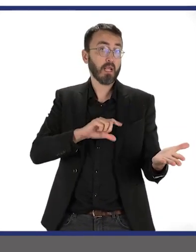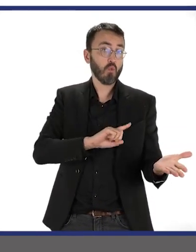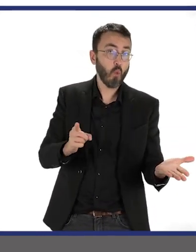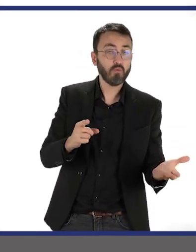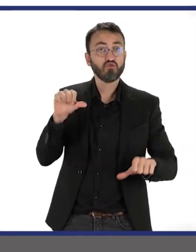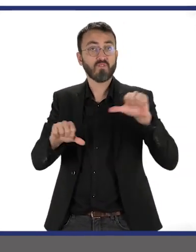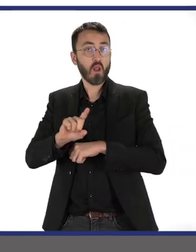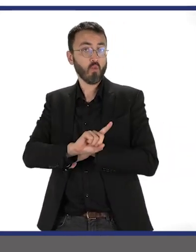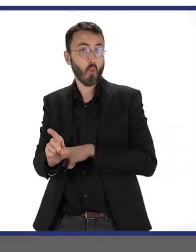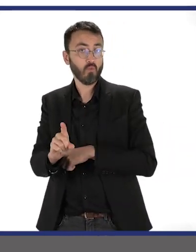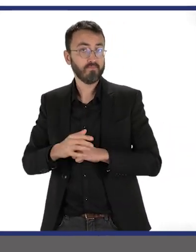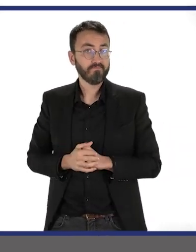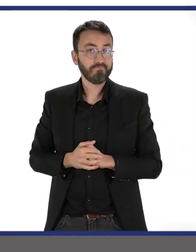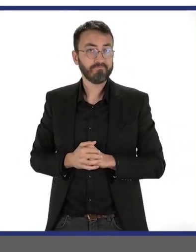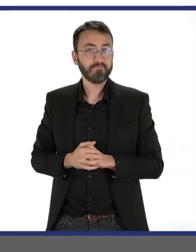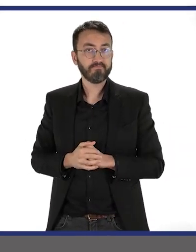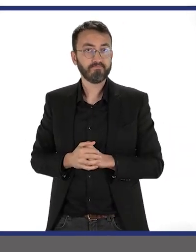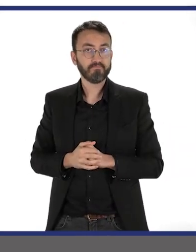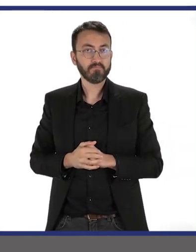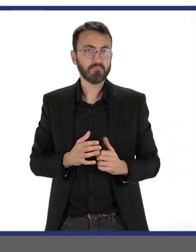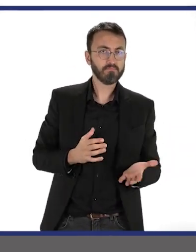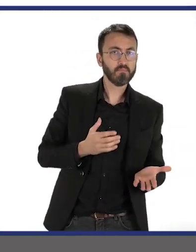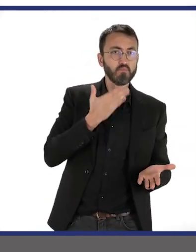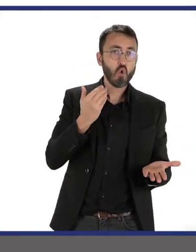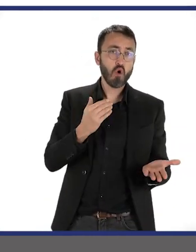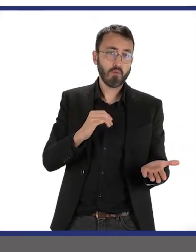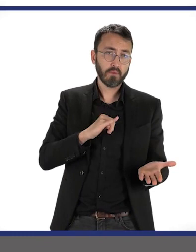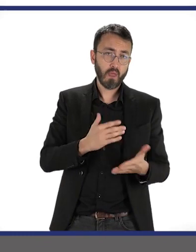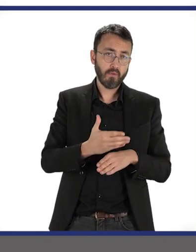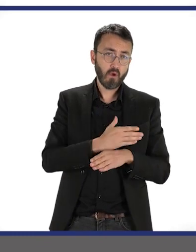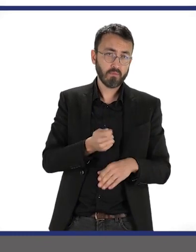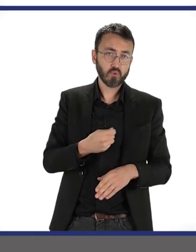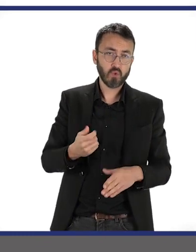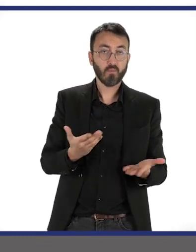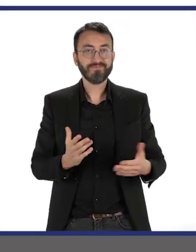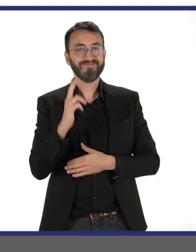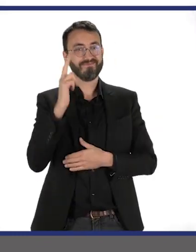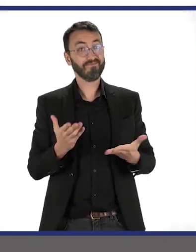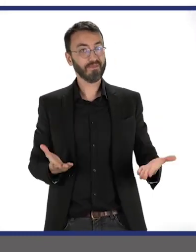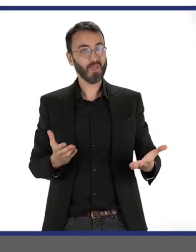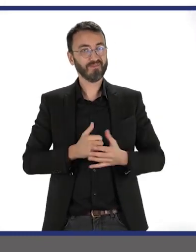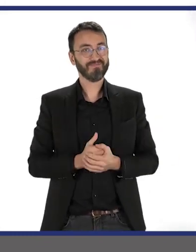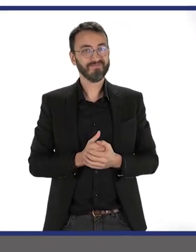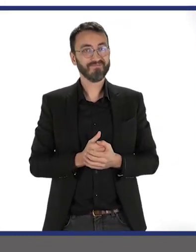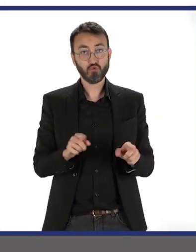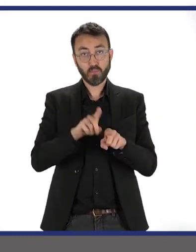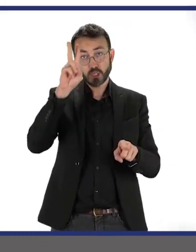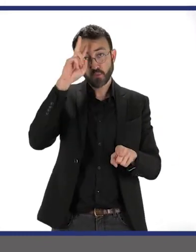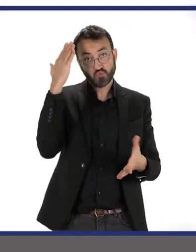Pas d'urine, pas de javel, rien. Entre nous, le mieux, c'est d'aller uriner avant. Et à partir de maintenant,